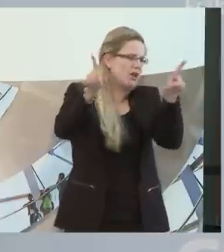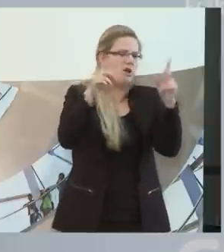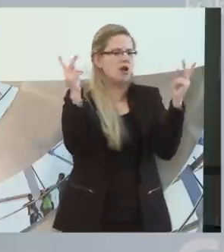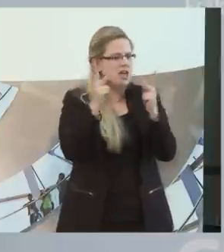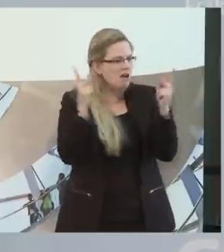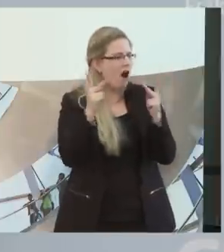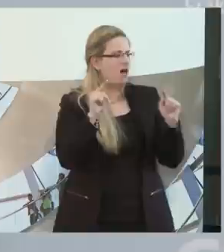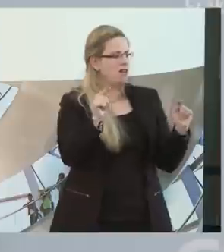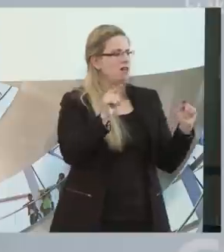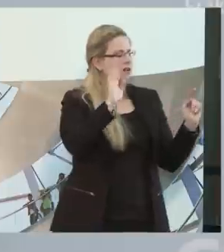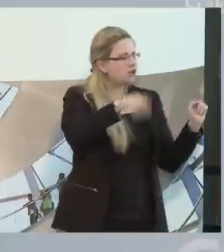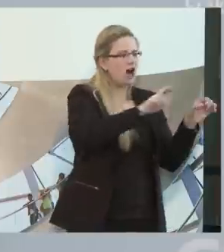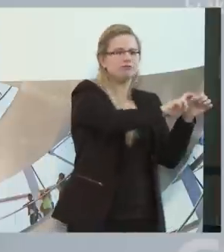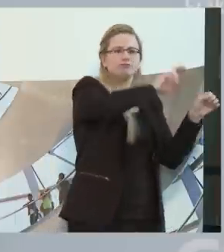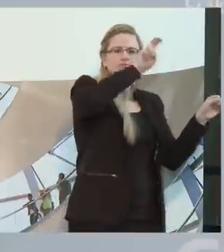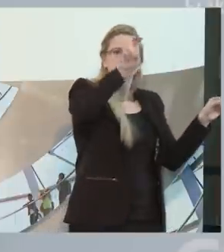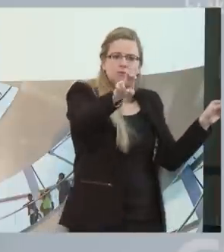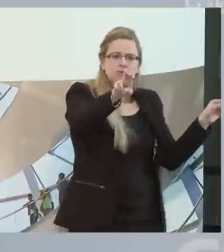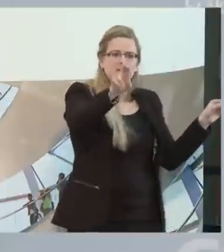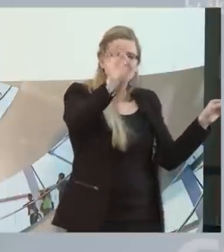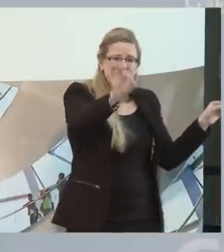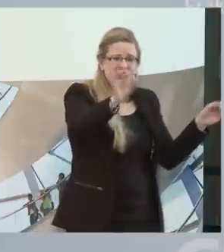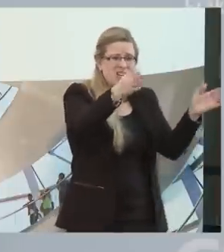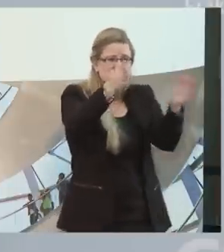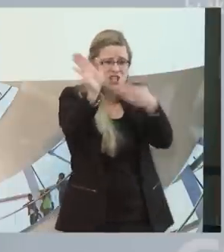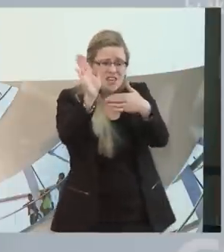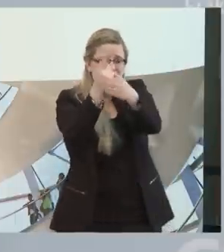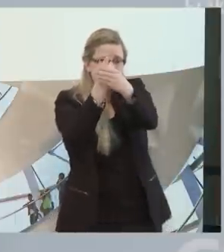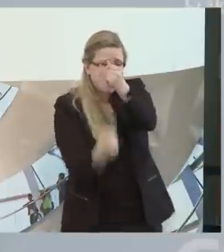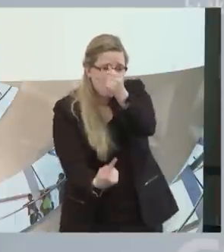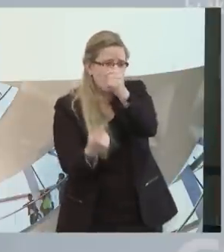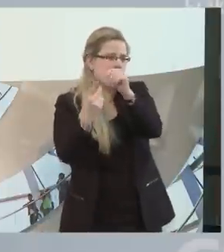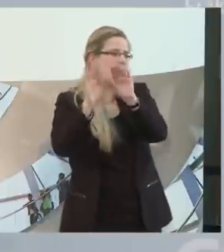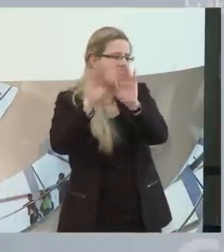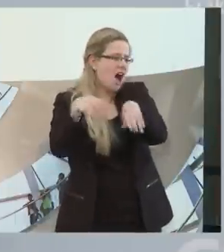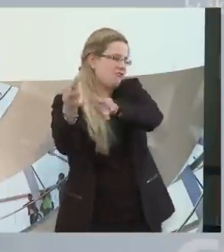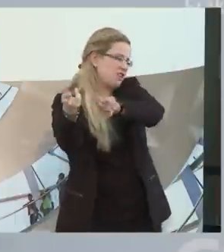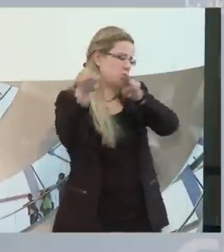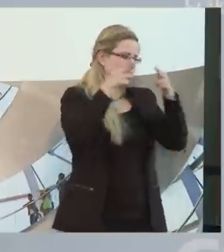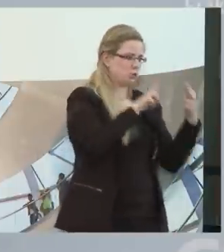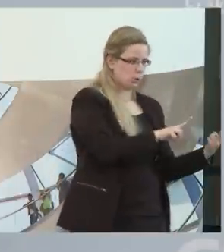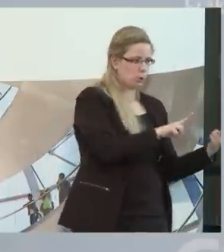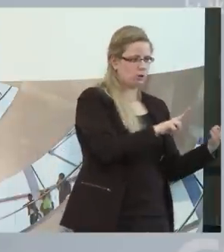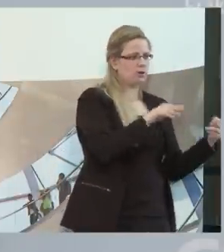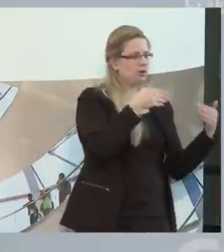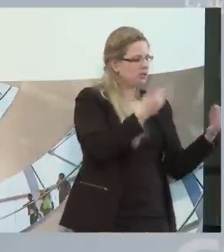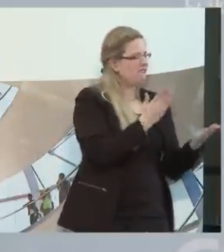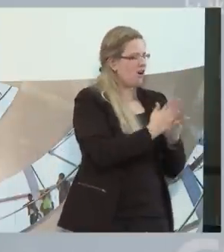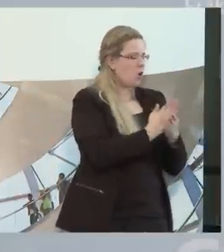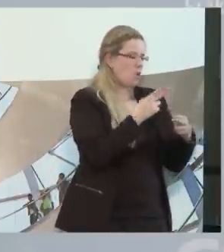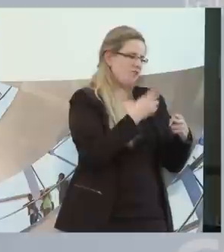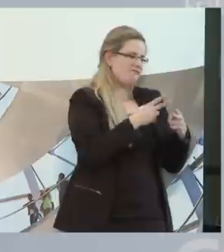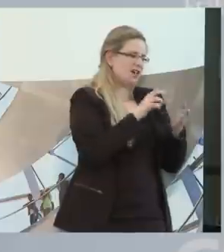scheitern, darf in die Behindertenwerkstatt zurück, weil die Behindertenwerkstatt ja nun doch auch im sozialrechtlichen Bereich ein paar Schutzmechanismen bindet,